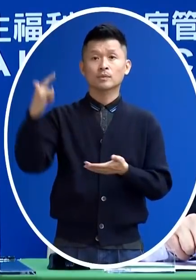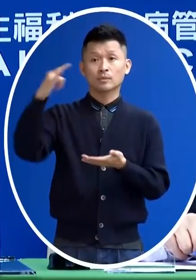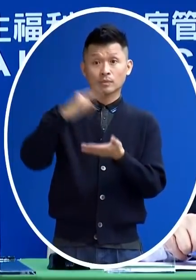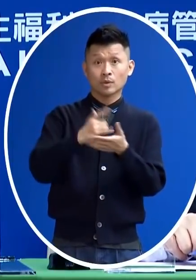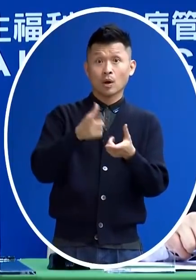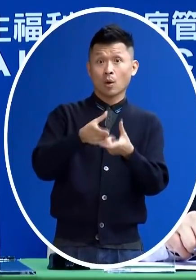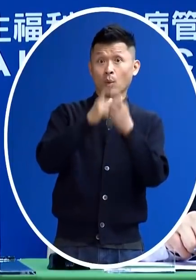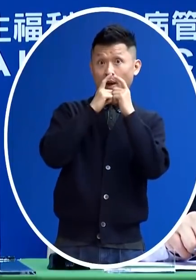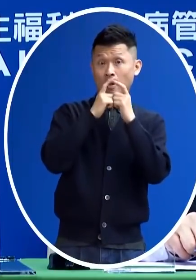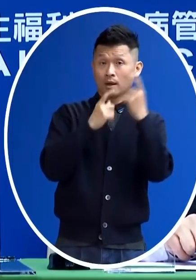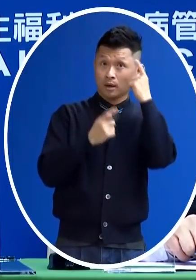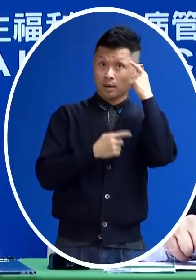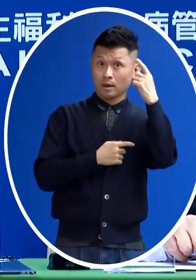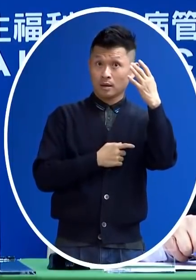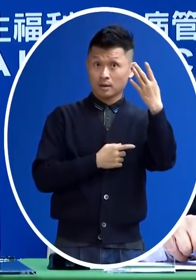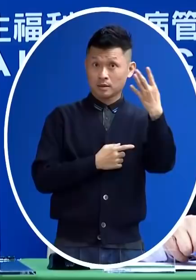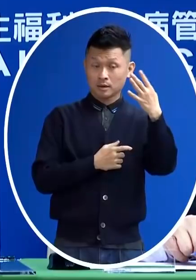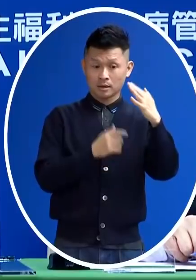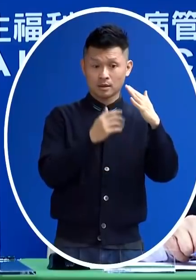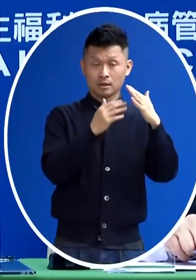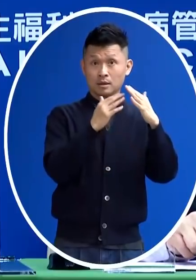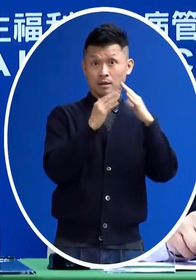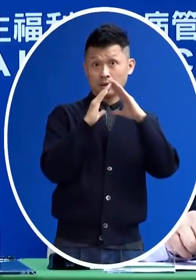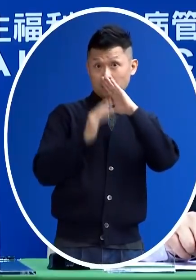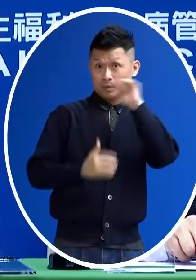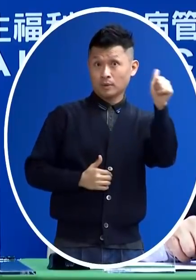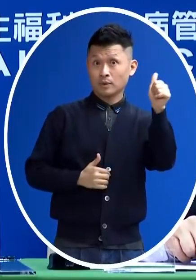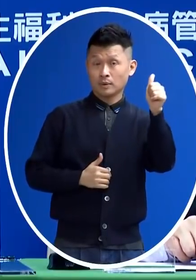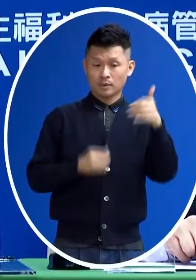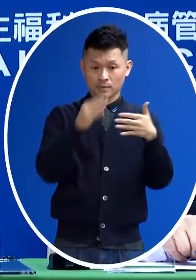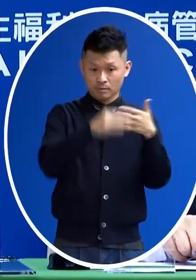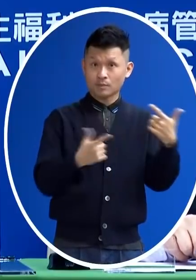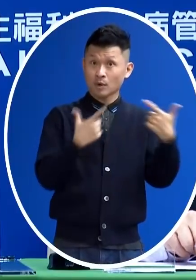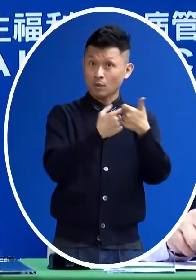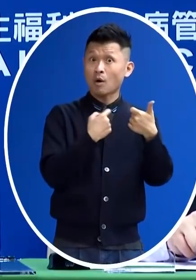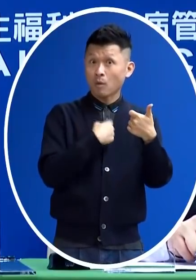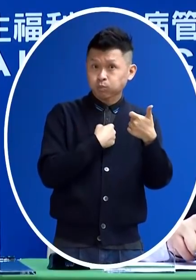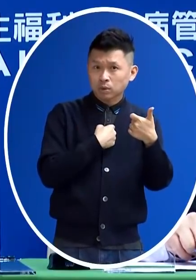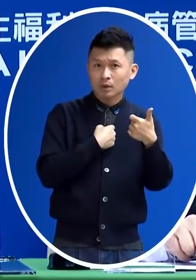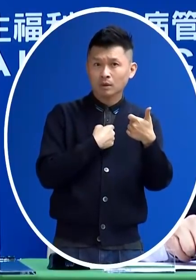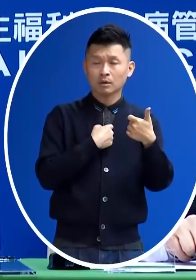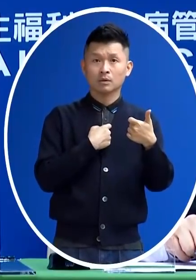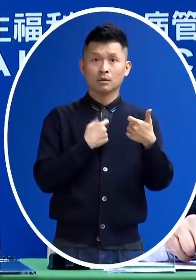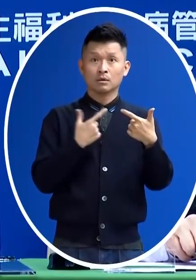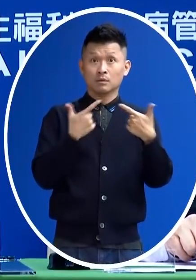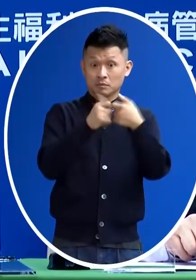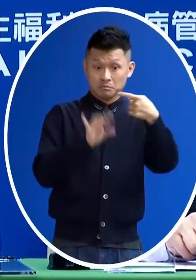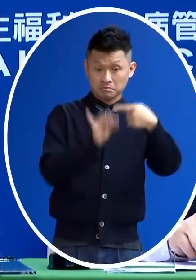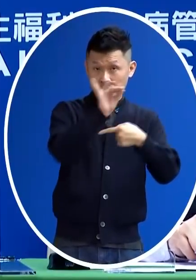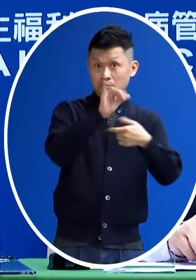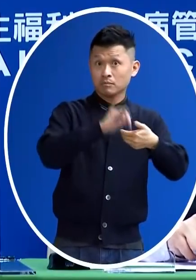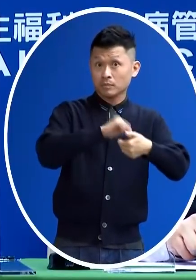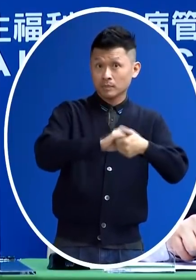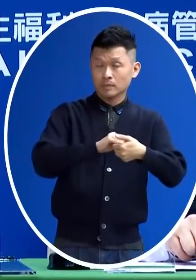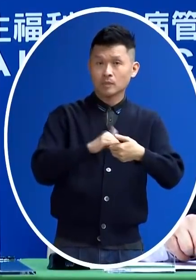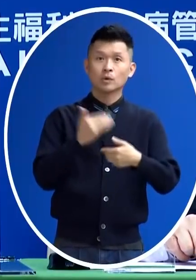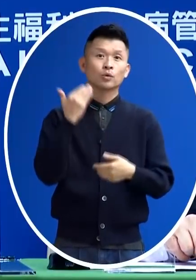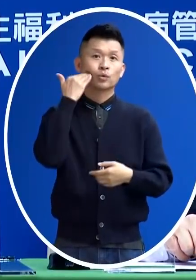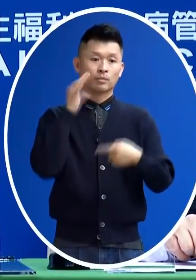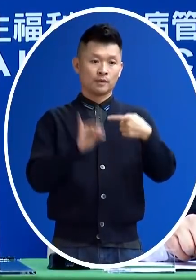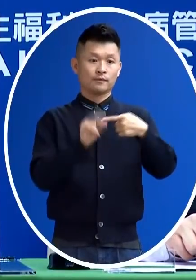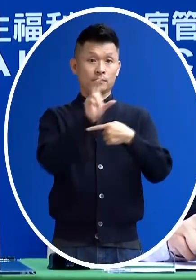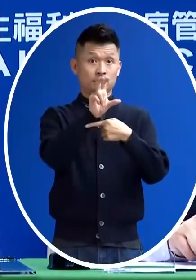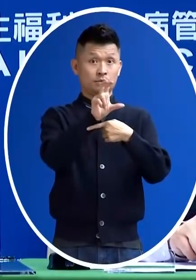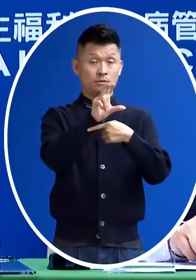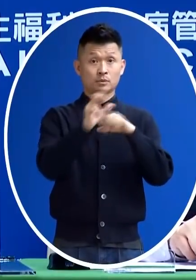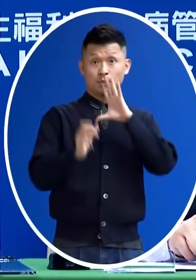一些居家捷運的規定 不是所有人都能夠符合所以說如果把那個他假定是7成人可以這樣